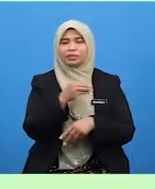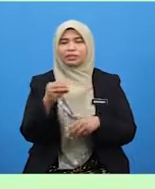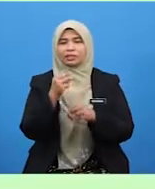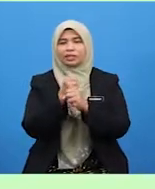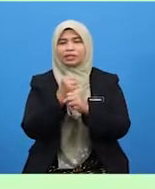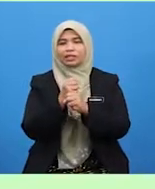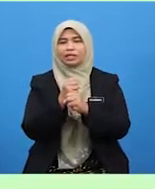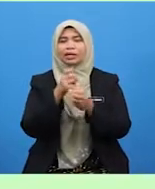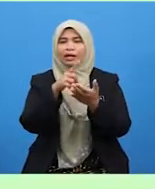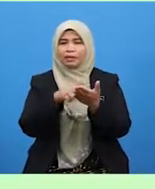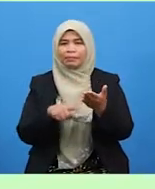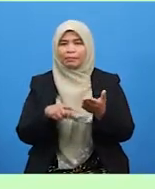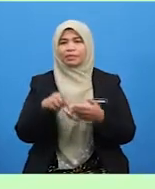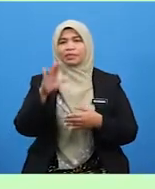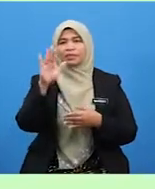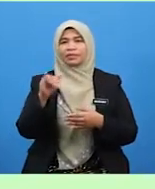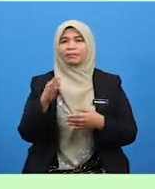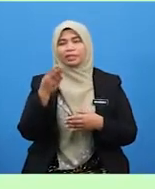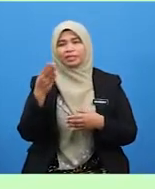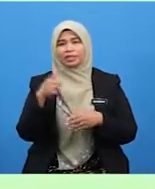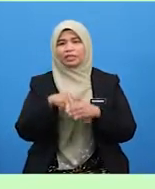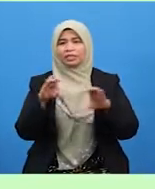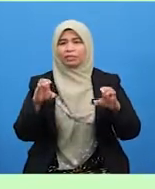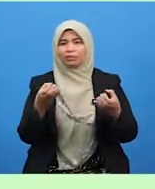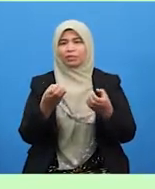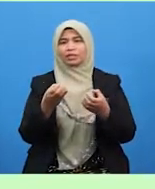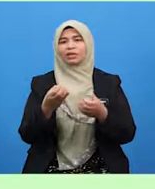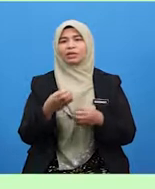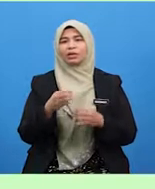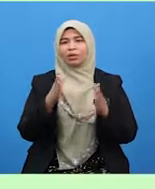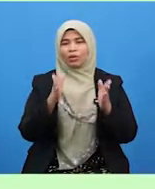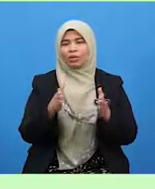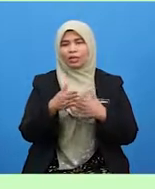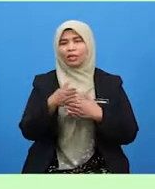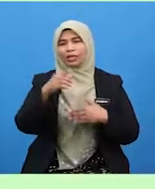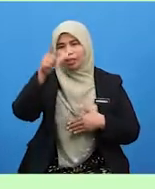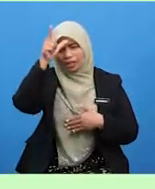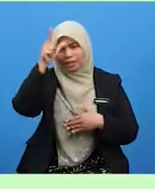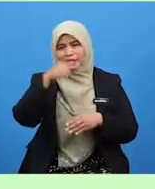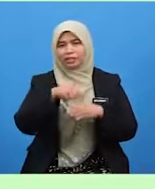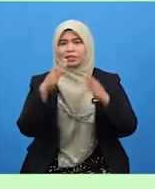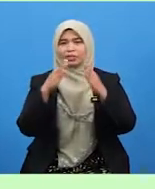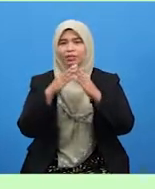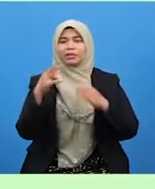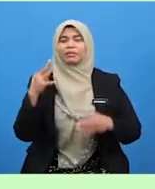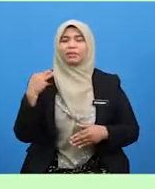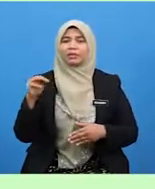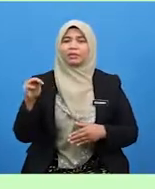mengerjakan apa yang biasa dikerjakan lelaki di rumah mereka.